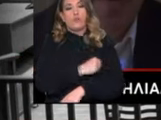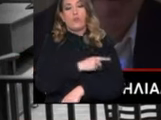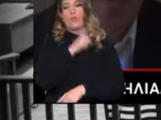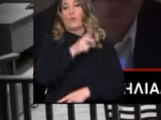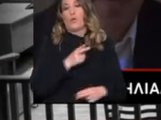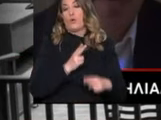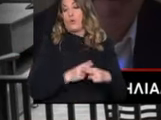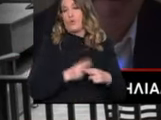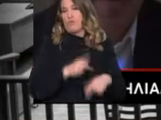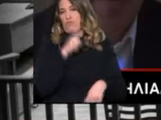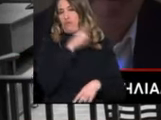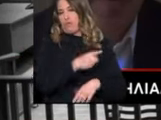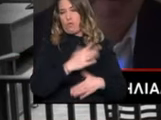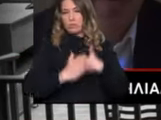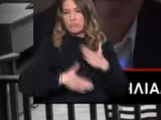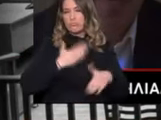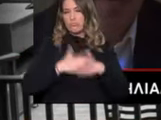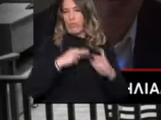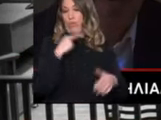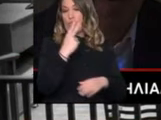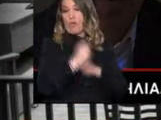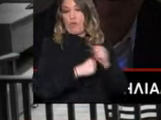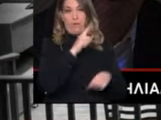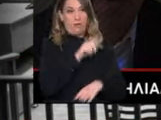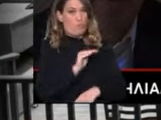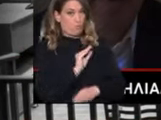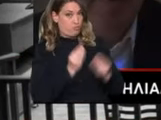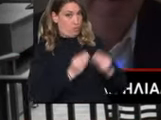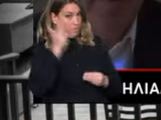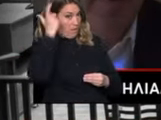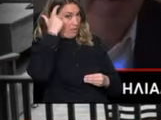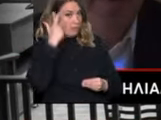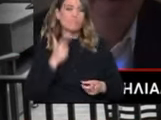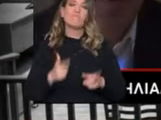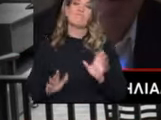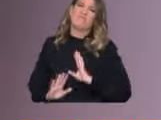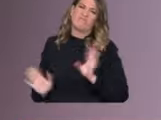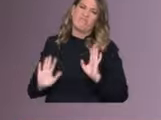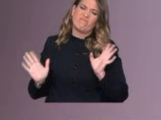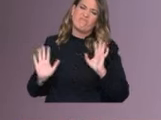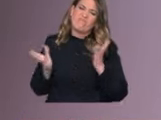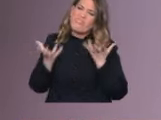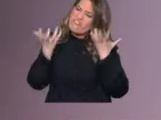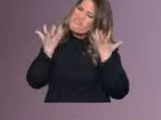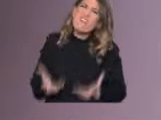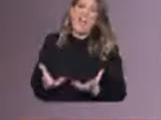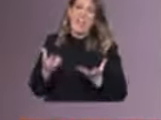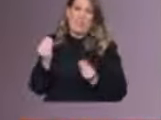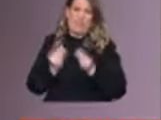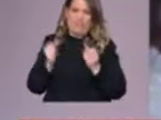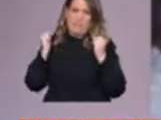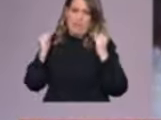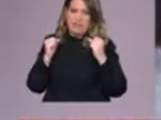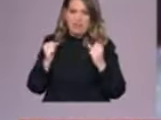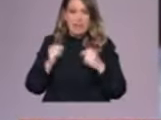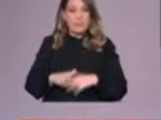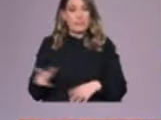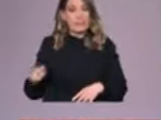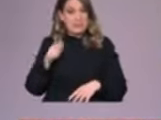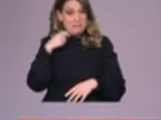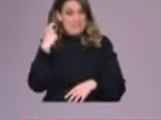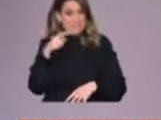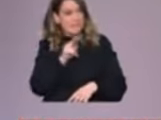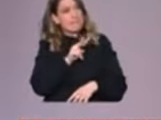αποκατάστασης στη Ρώμη. Έκατσε δύο χρόνια. Με εγκεφαλοπάθεια. Έφυγε άσχημα. Είναι συγκλονιστικό πως η μητέρα σε αυτή τη